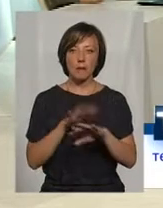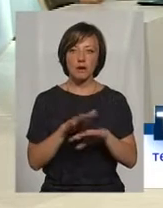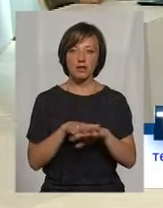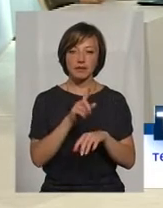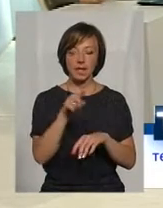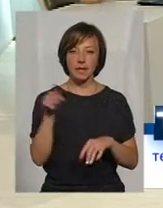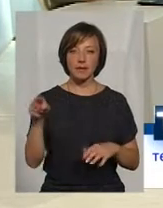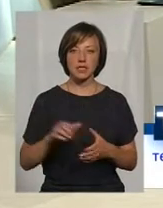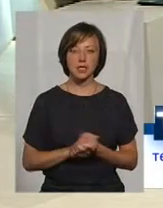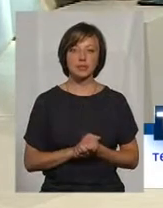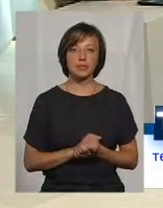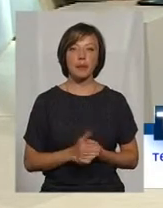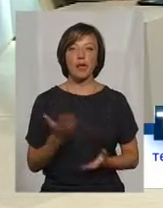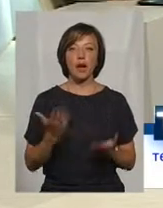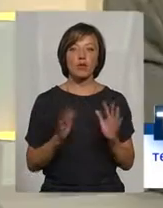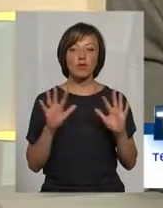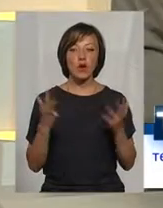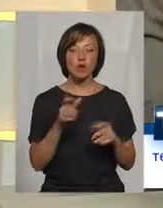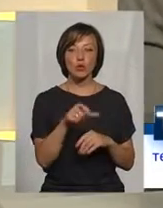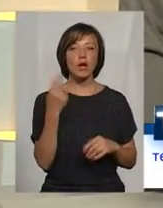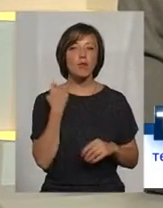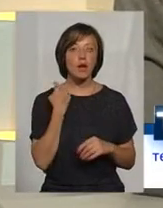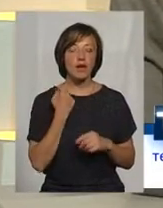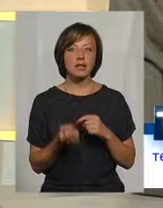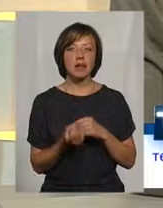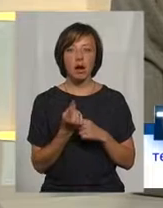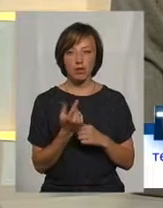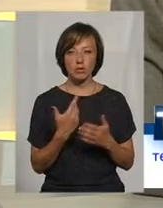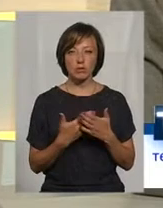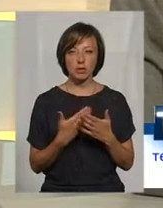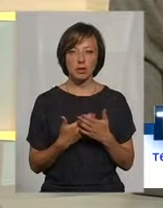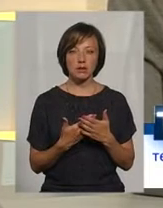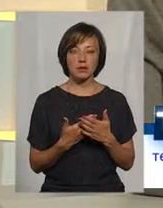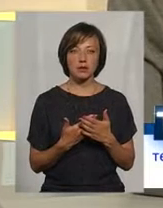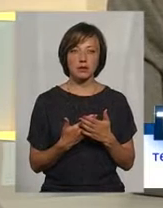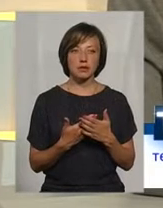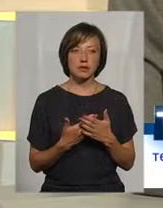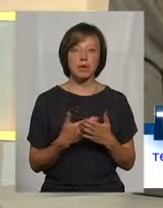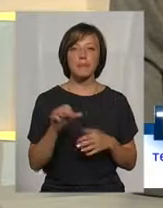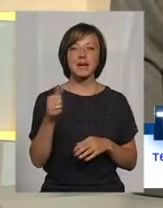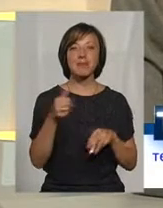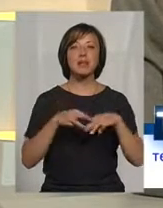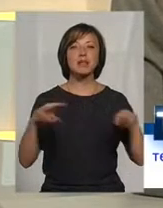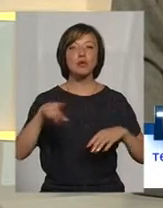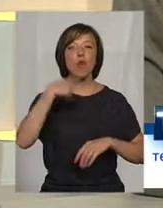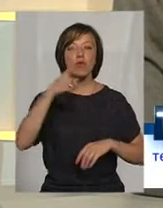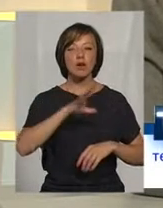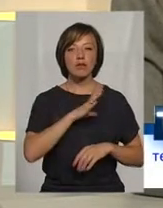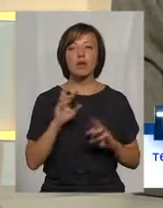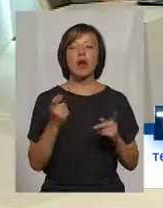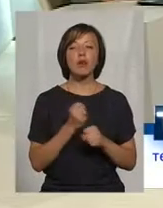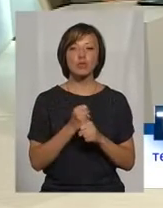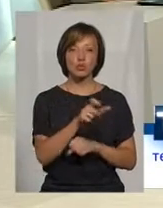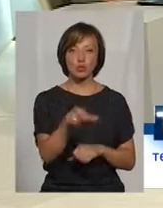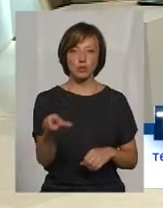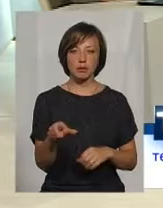реквізит. Якщо в разі в людей виникають борги, власне, про що йшлося в коментарі прем'єр-міністра, як діяти